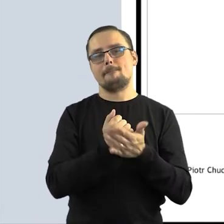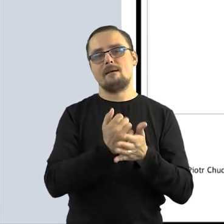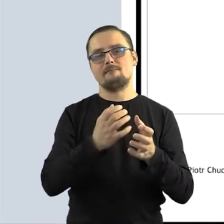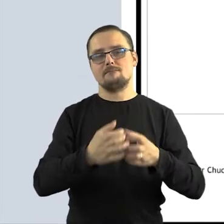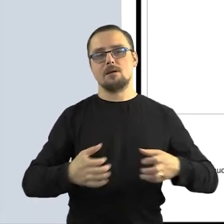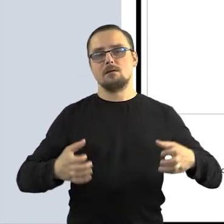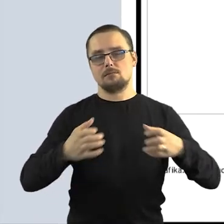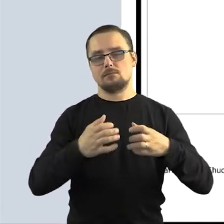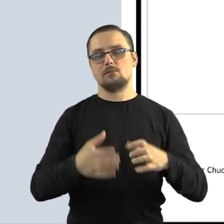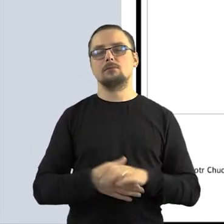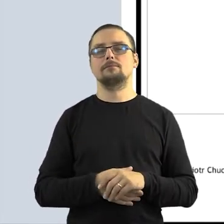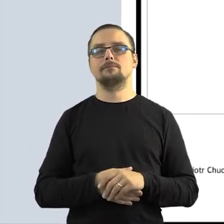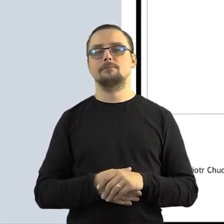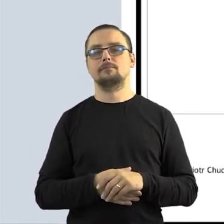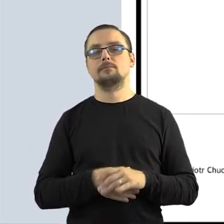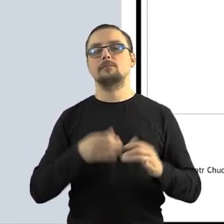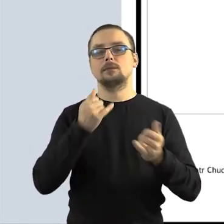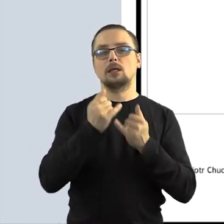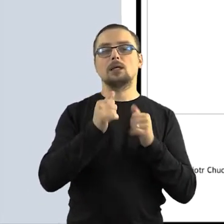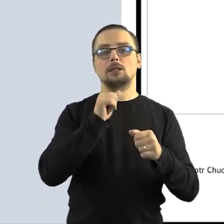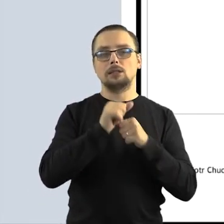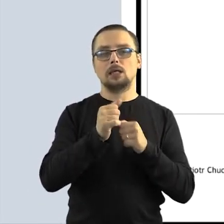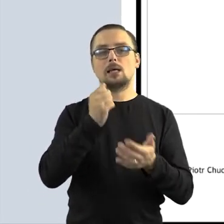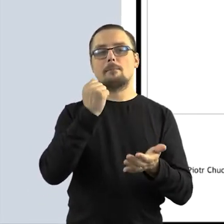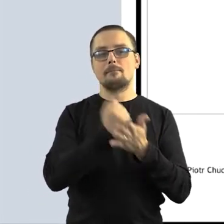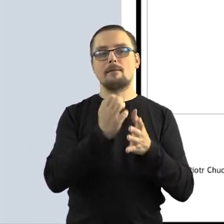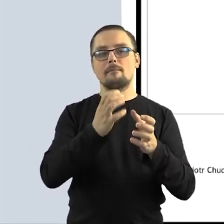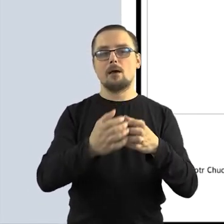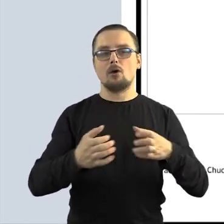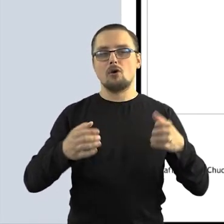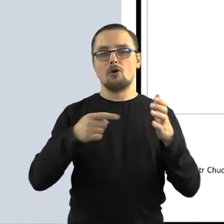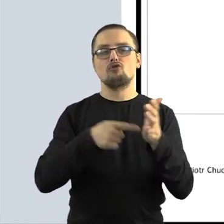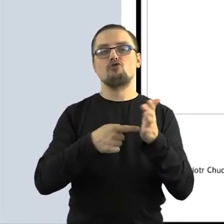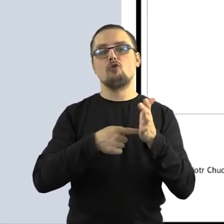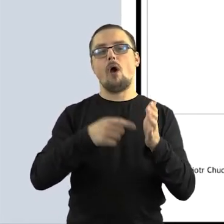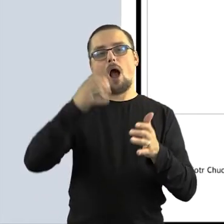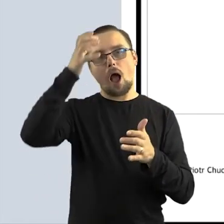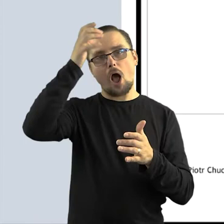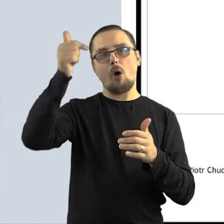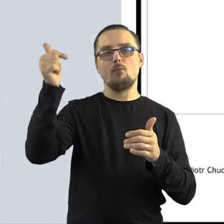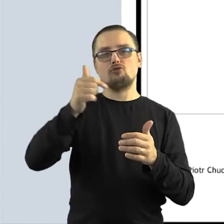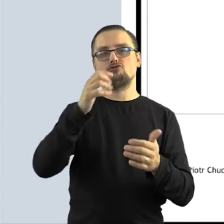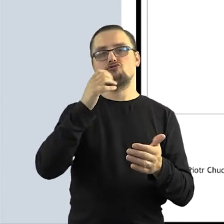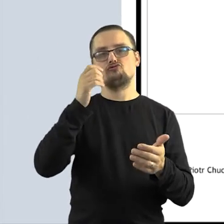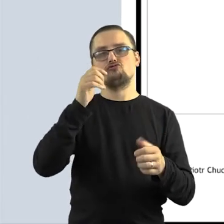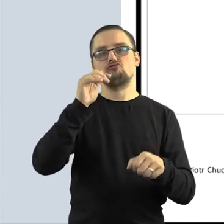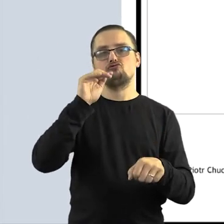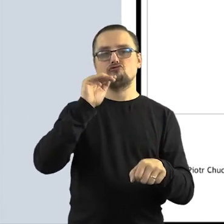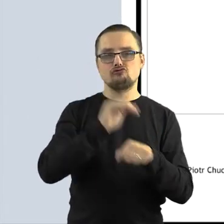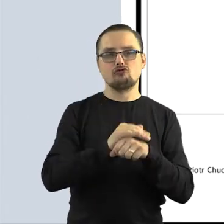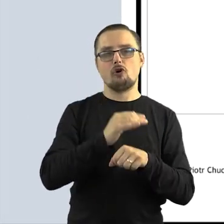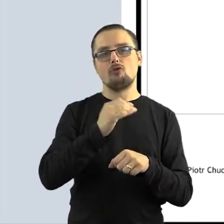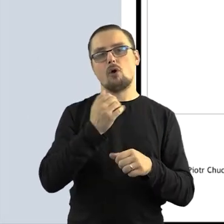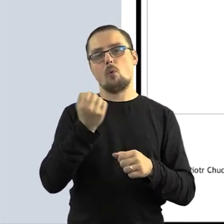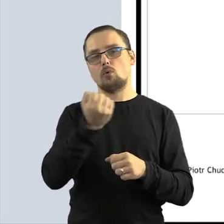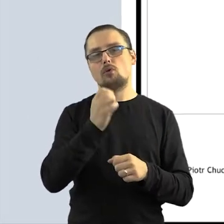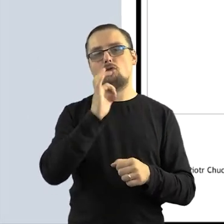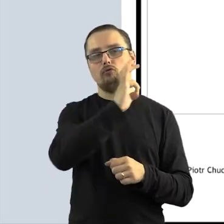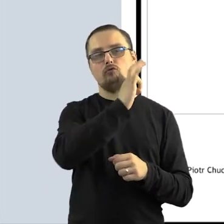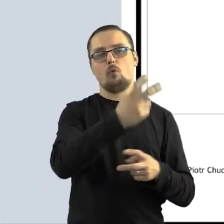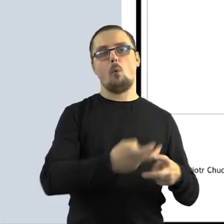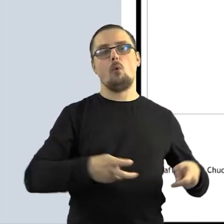obowiązują prawa majątkowe, to zawsze musimy mieć zgodę twórcy na wykorzystywanie jego utworu w dany sposób.